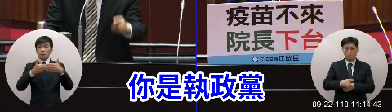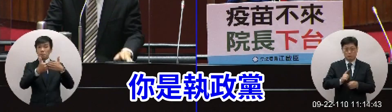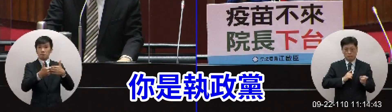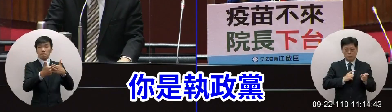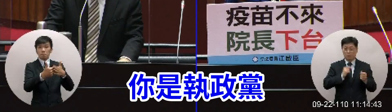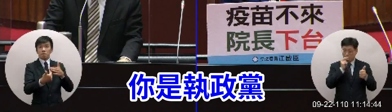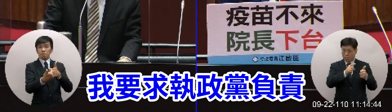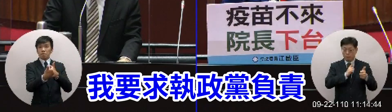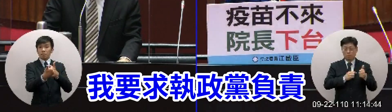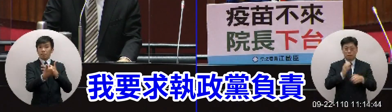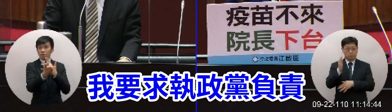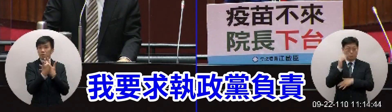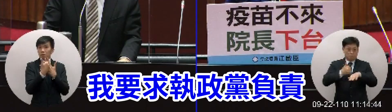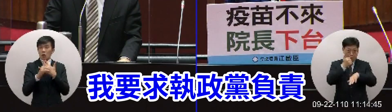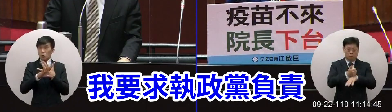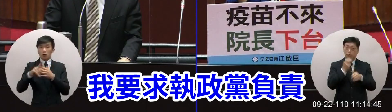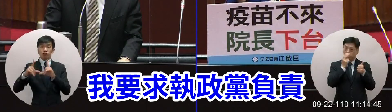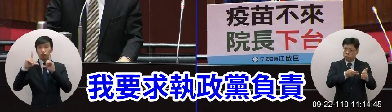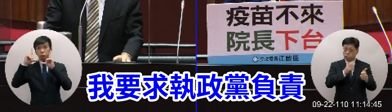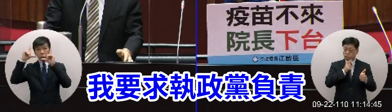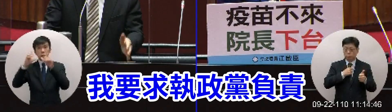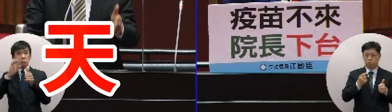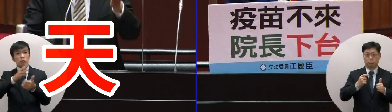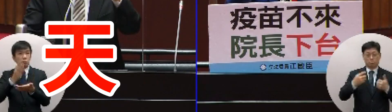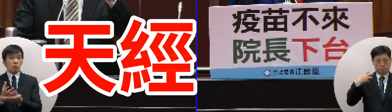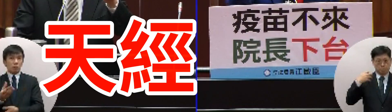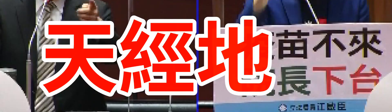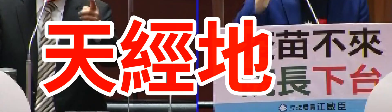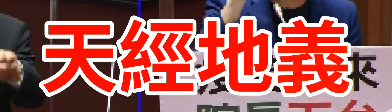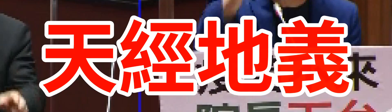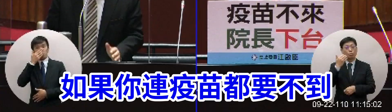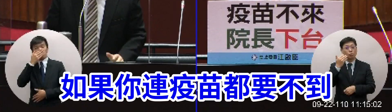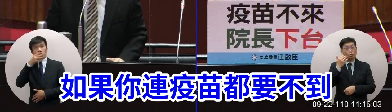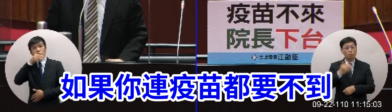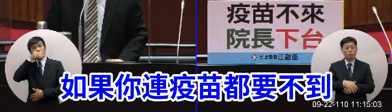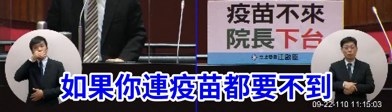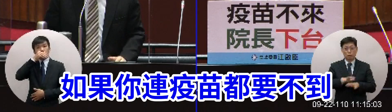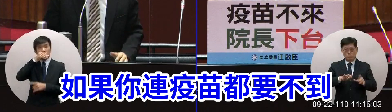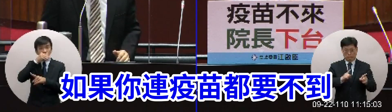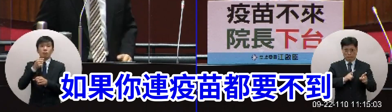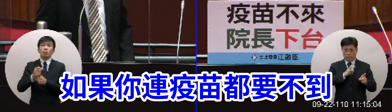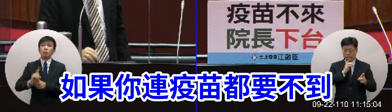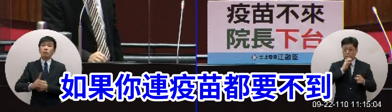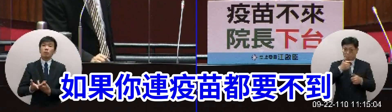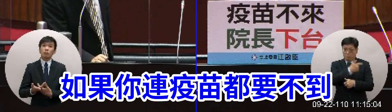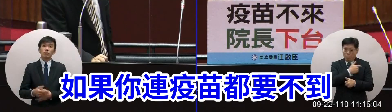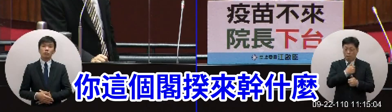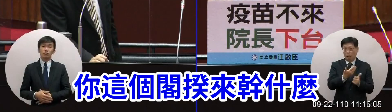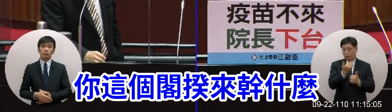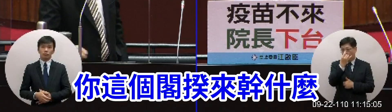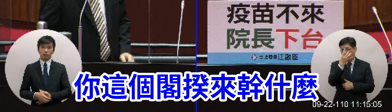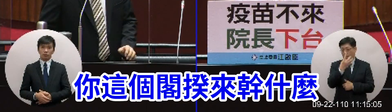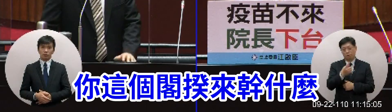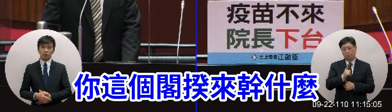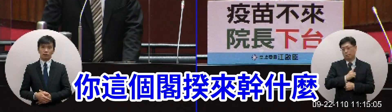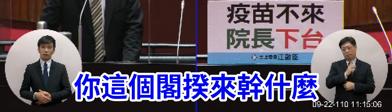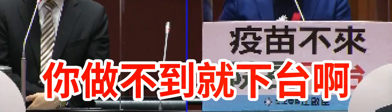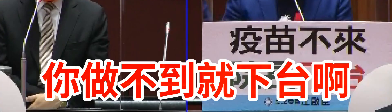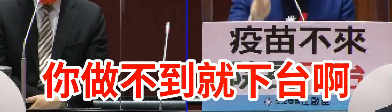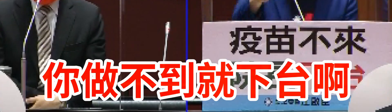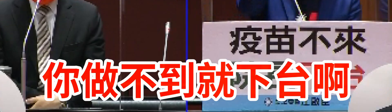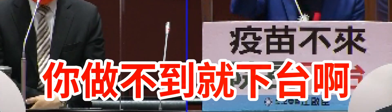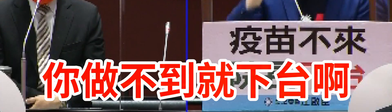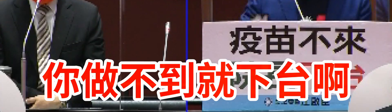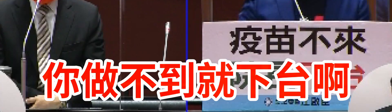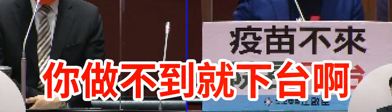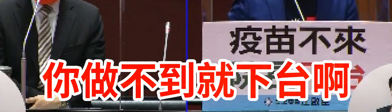你是執政黨我要求執政黨負責天經地義如果你的疫苗都要不到你這個隔開來幹什麼